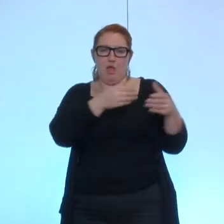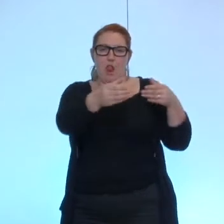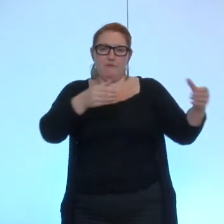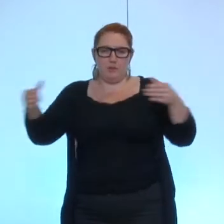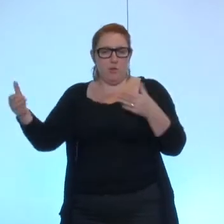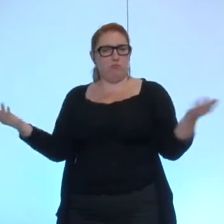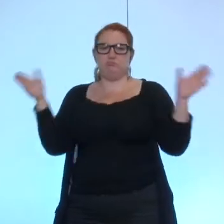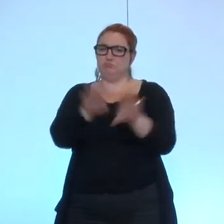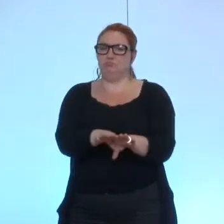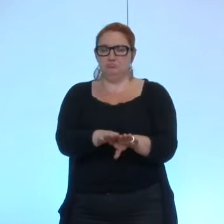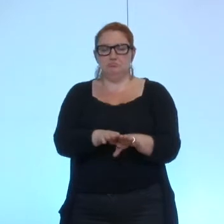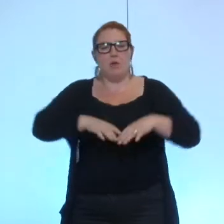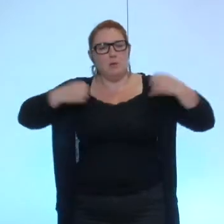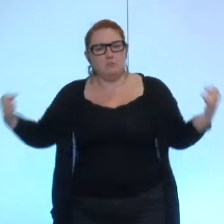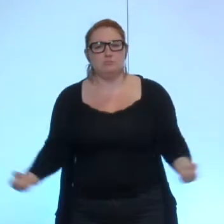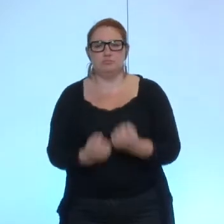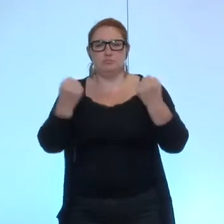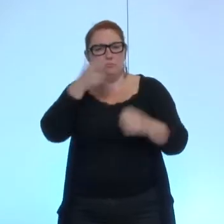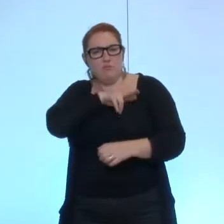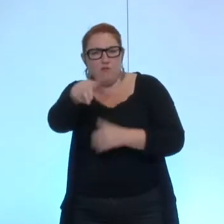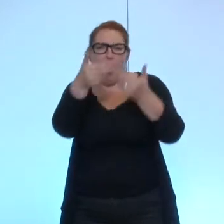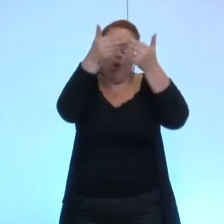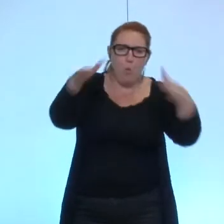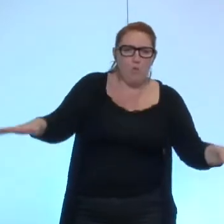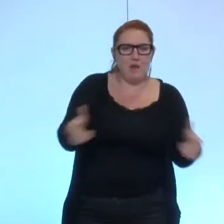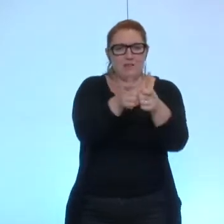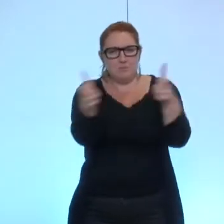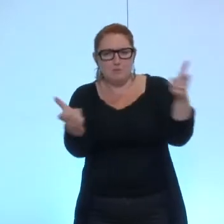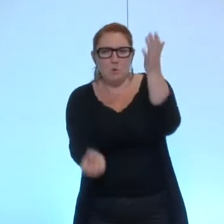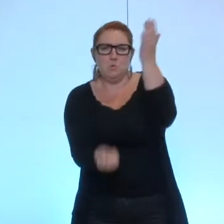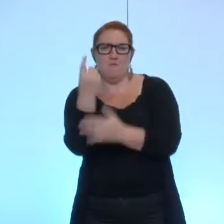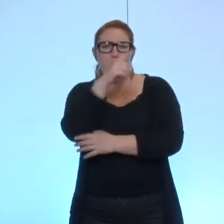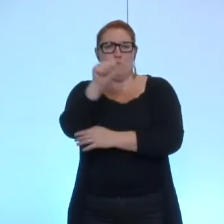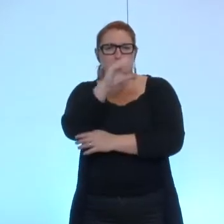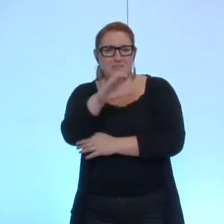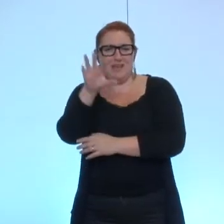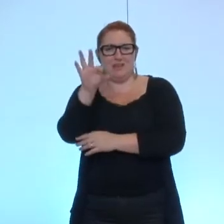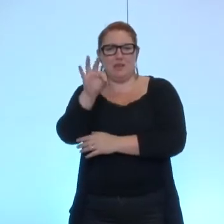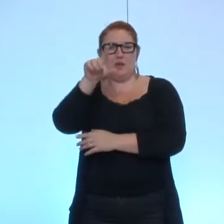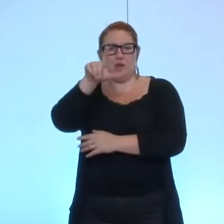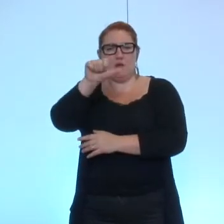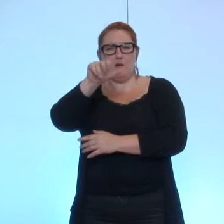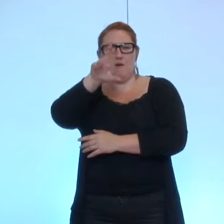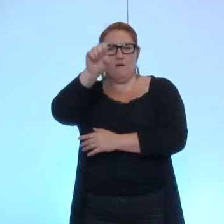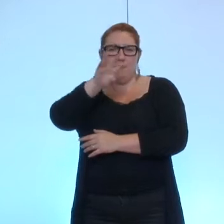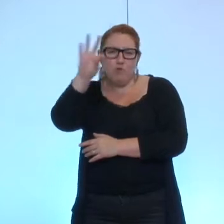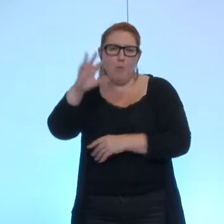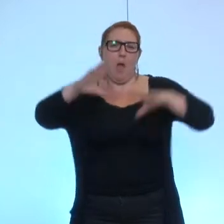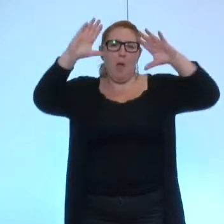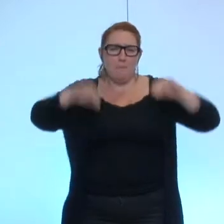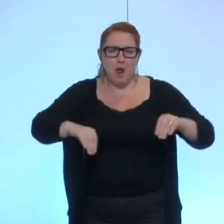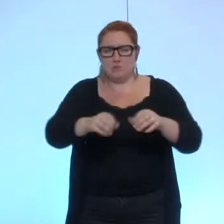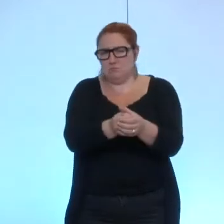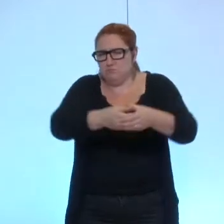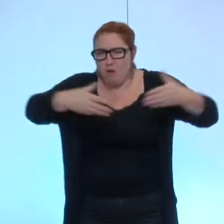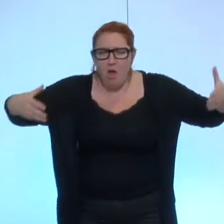d'un établissement sur la ZAC Flaubert qui devait compenser et même aller bien au delà du nombre de places supprimées